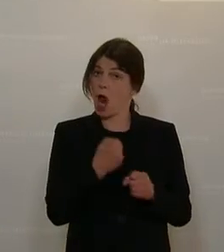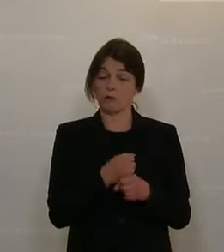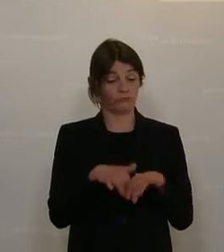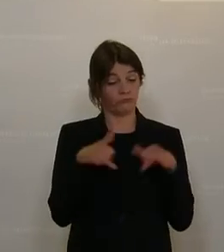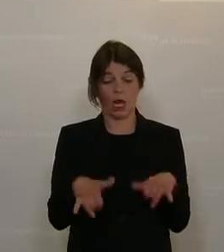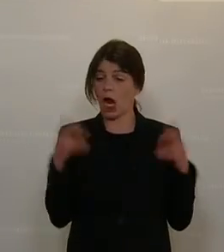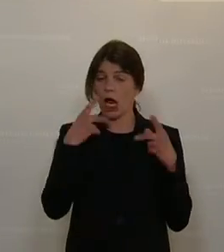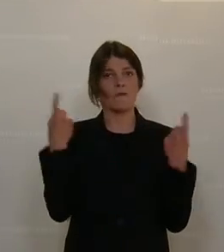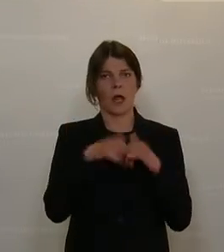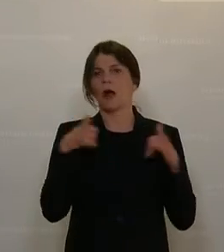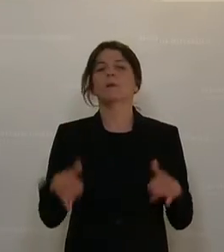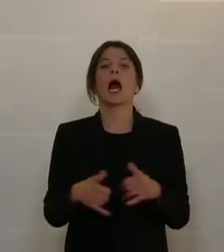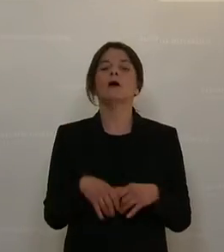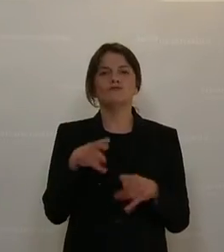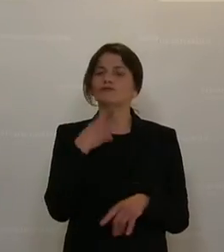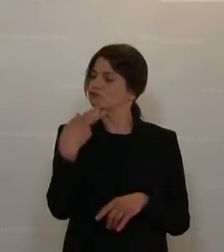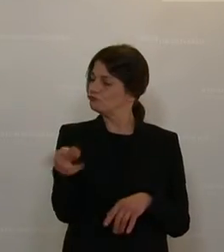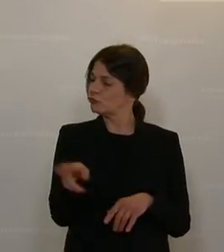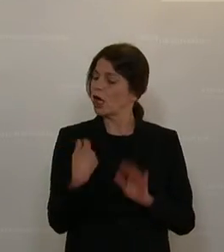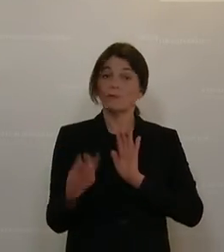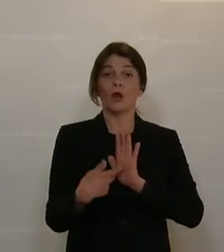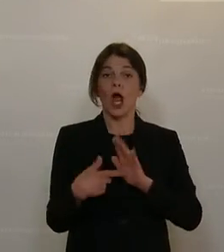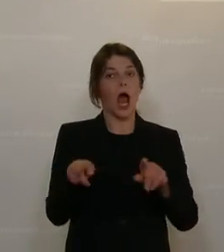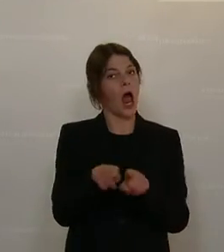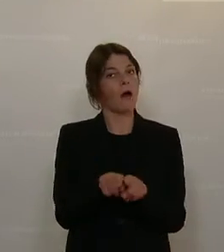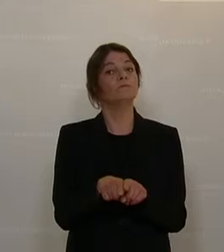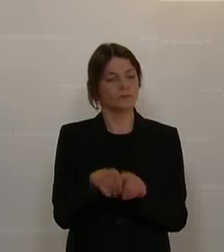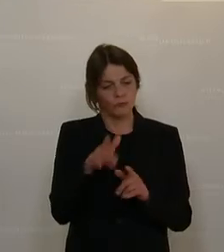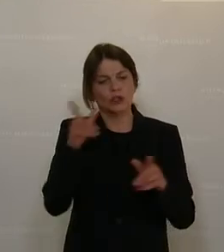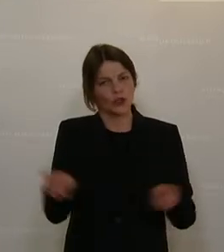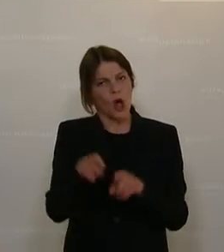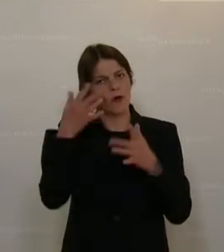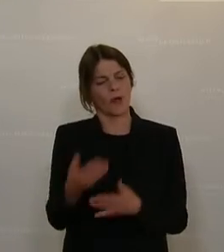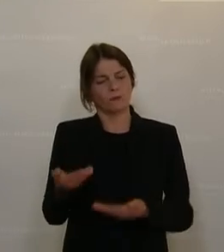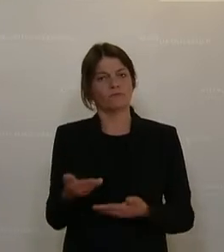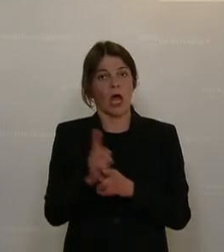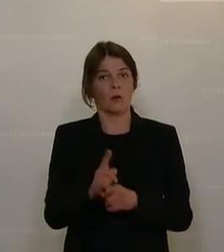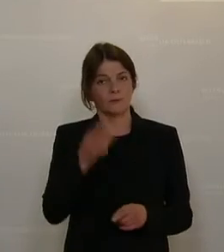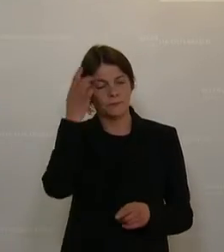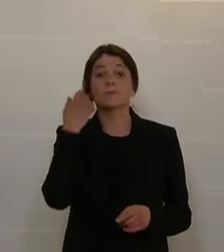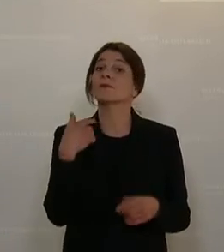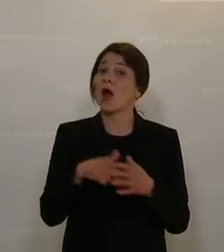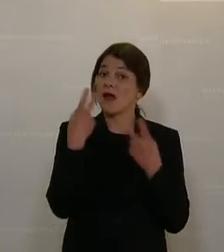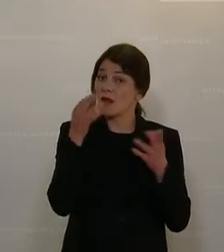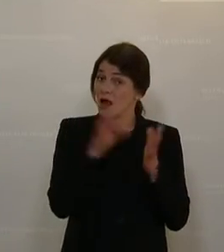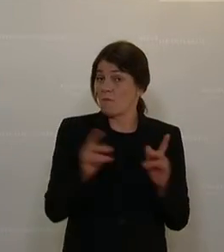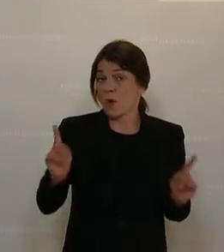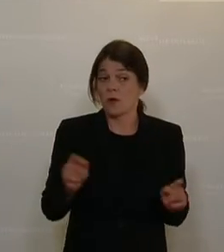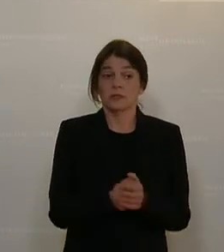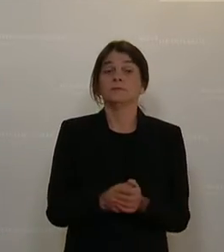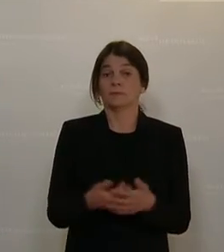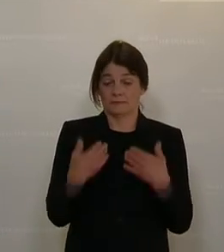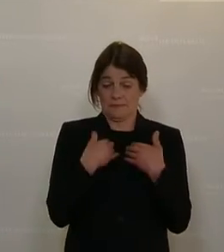Die Banken, egal welche Bank, sagt Nein, wir fordern das ein und wird sofort auch fälliggestellt. Und ein weiterer Punkt, der mir auch wichtig ist,